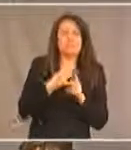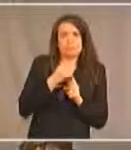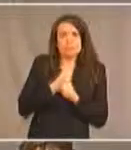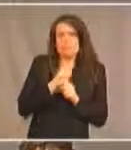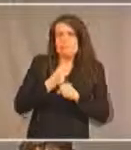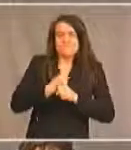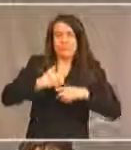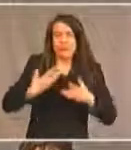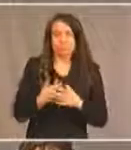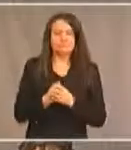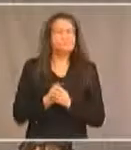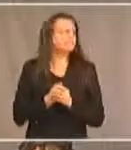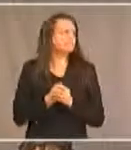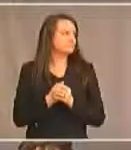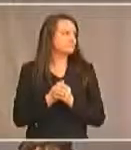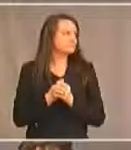que nous faisons.